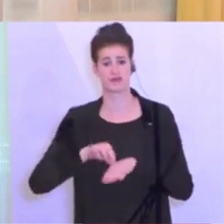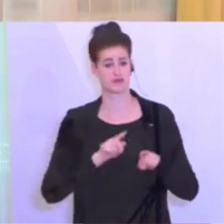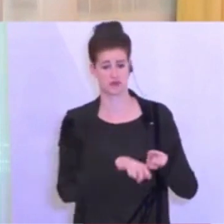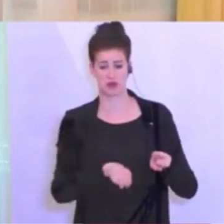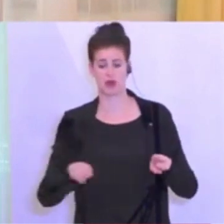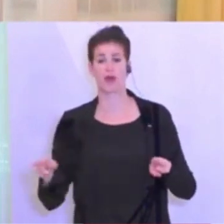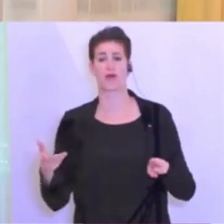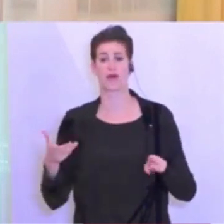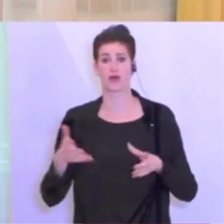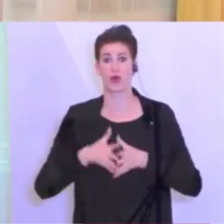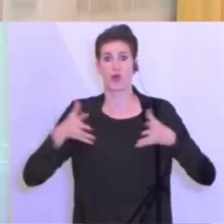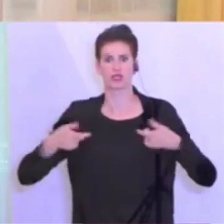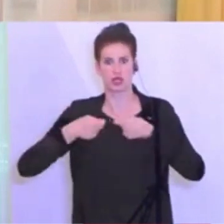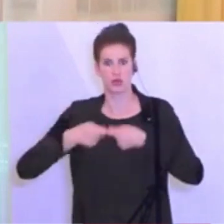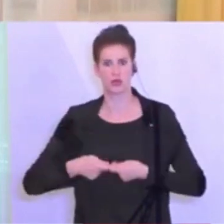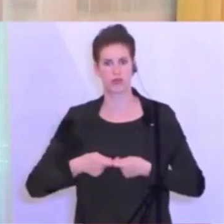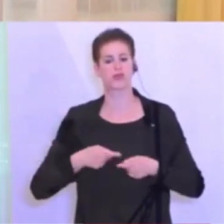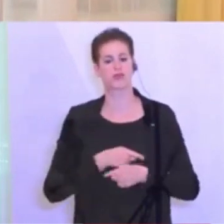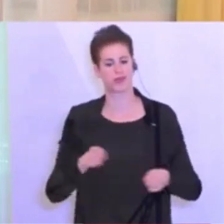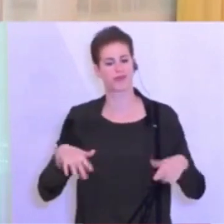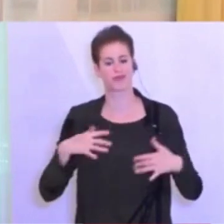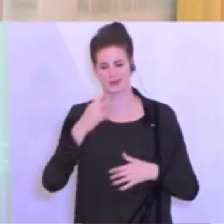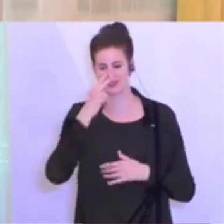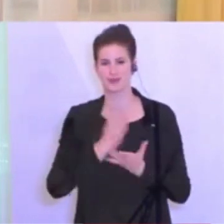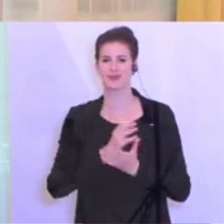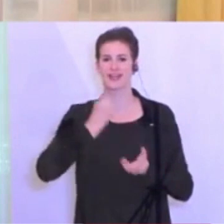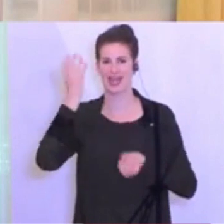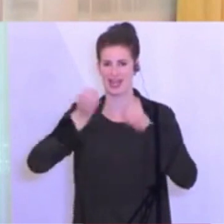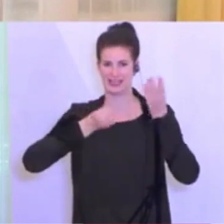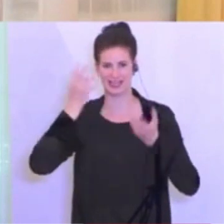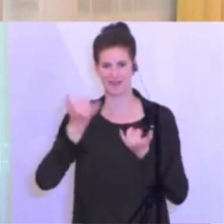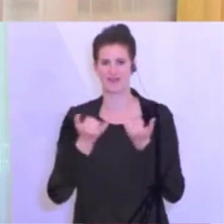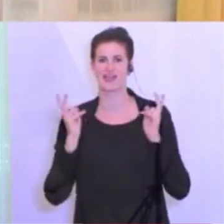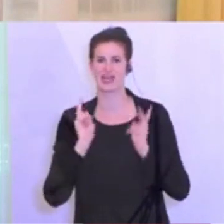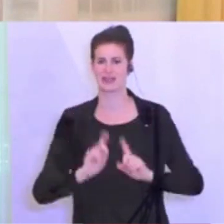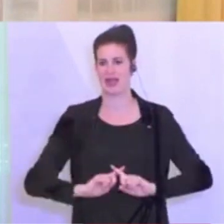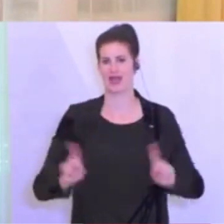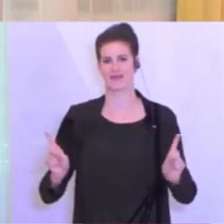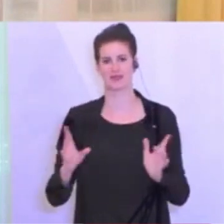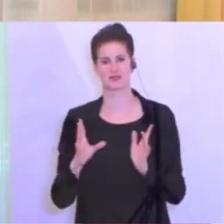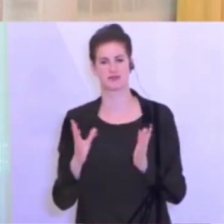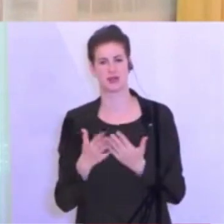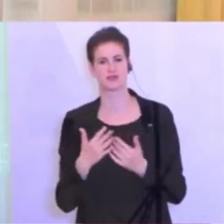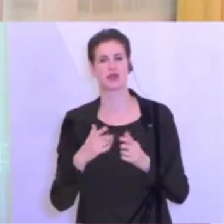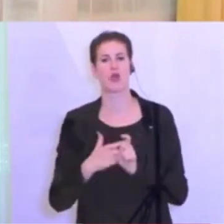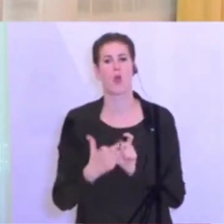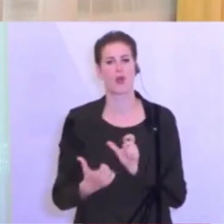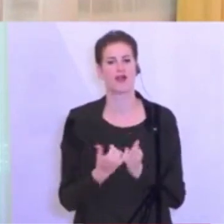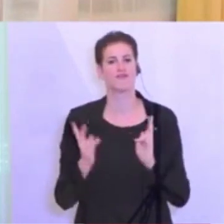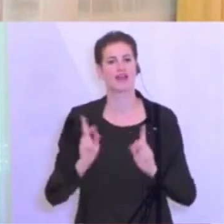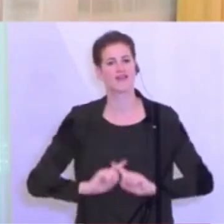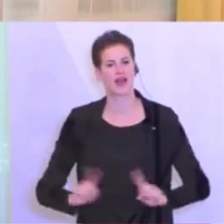Clubs, dass es auch da ein höchstes Maß an Kreativität gibt, wie man etwa mit anderen Nutzungsformen auch